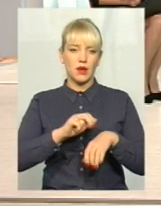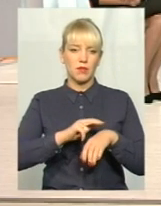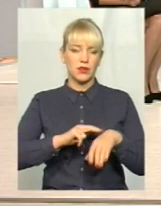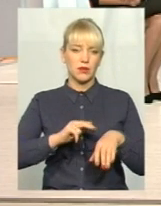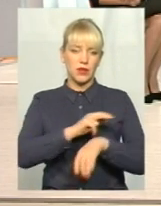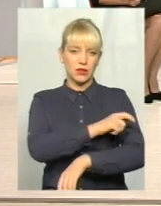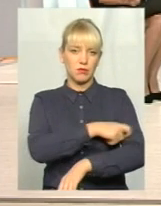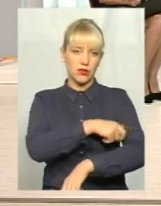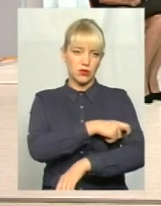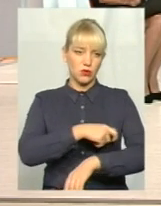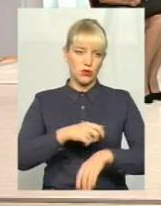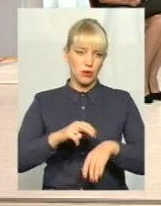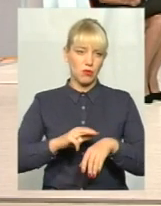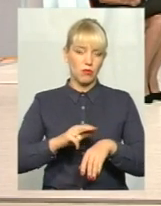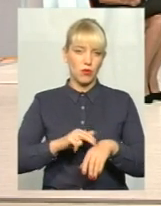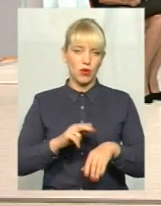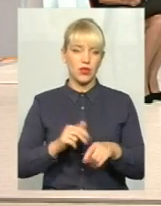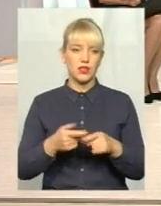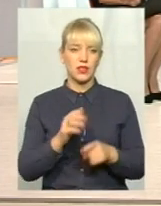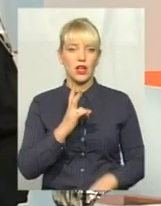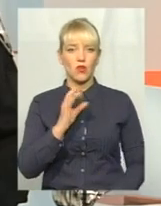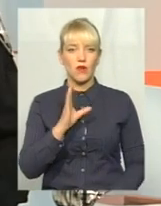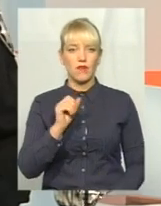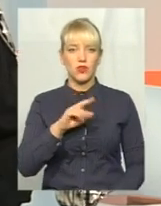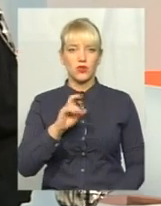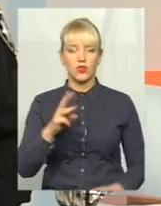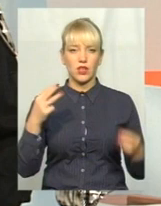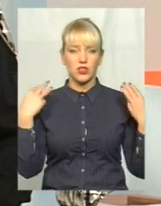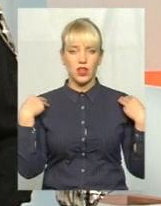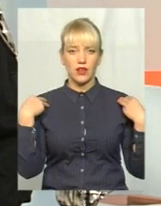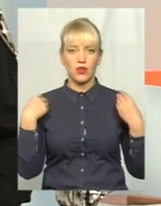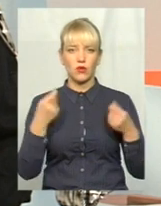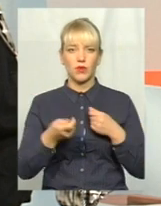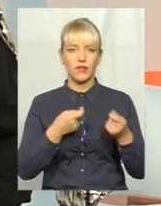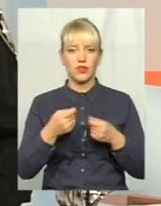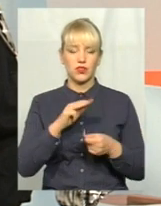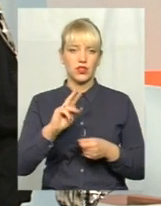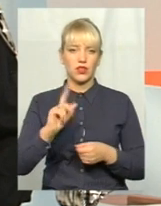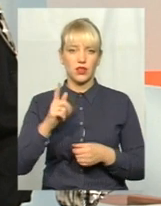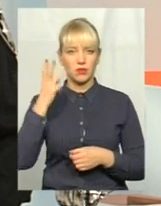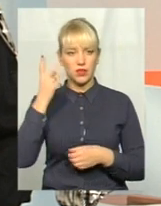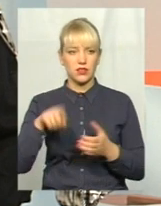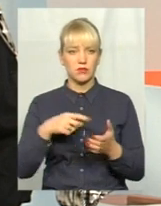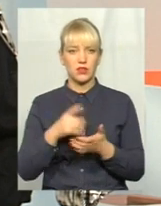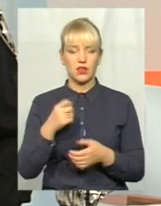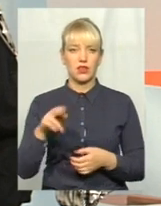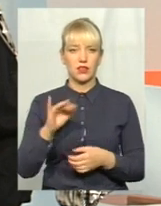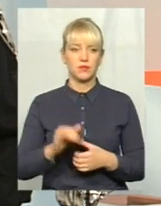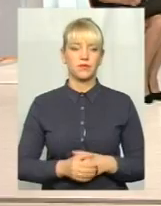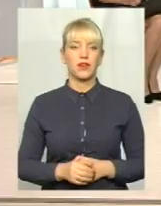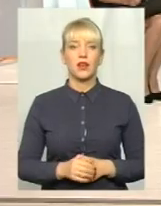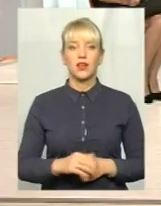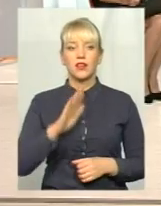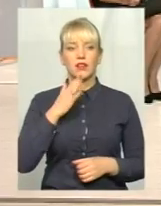Доброго дня, пане Іван. Добрий вечір. Василь Новачок, начальник управління житлово-комунального господарства Хмельницької міської ради. Доброго вечора. А